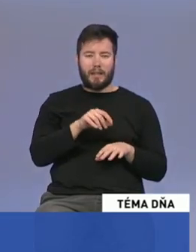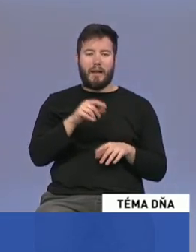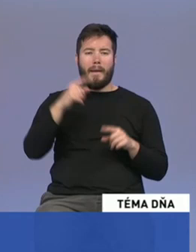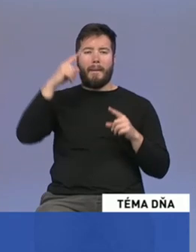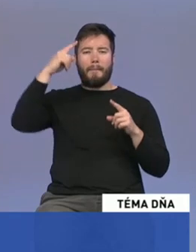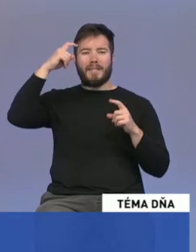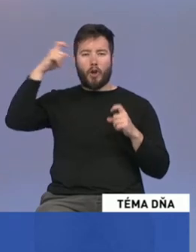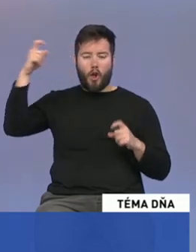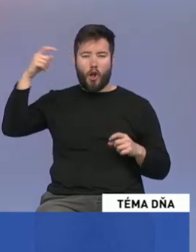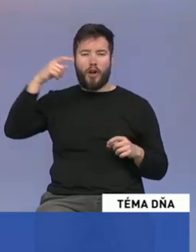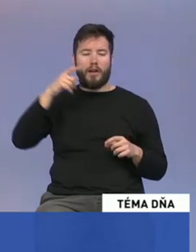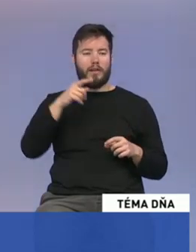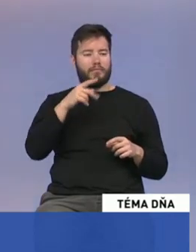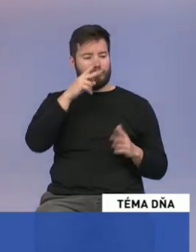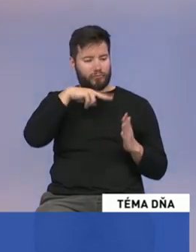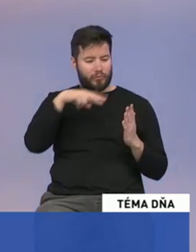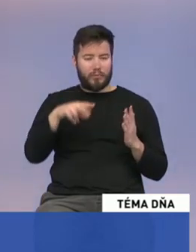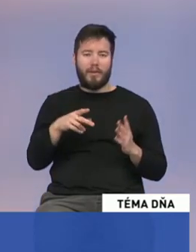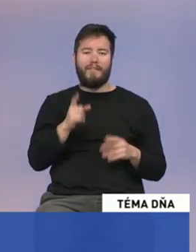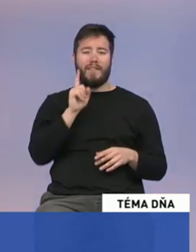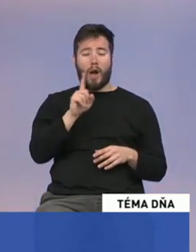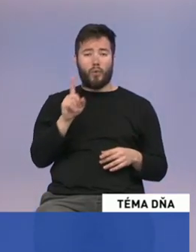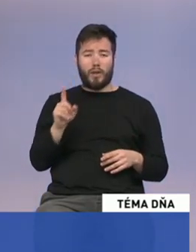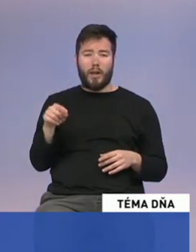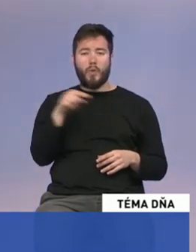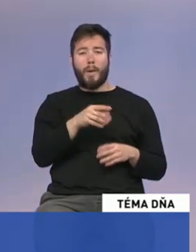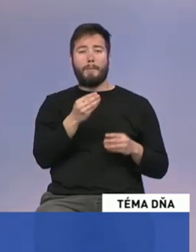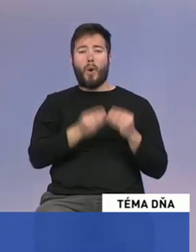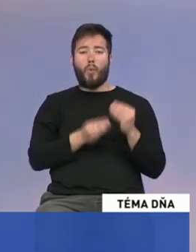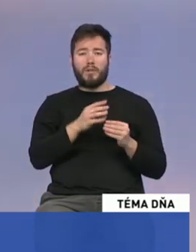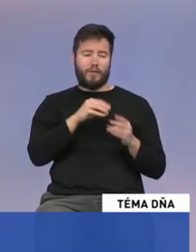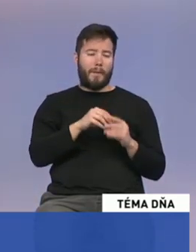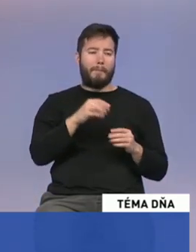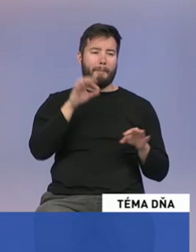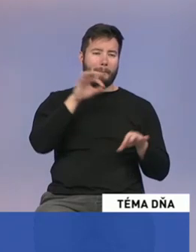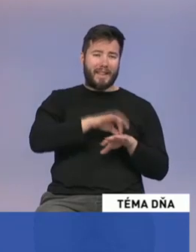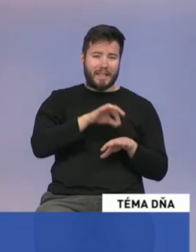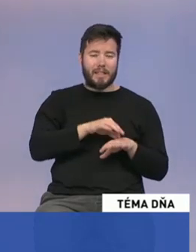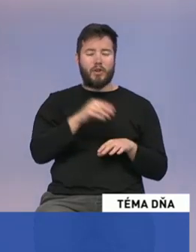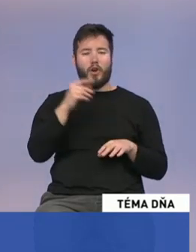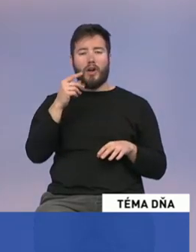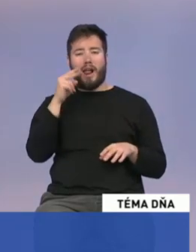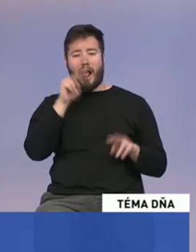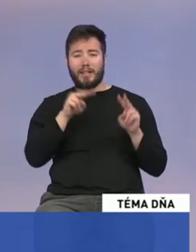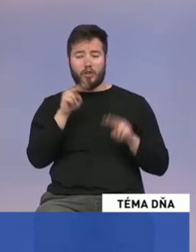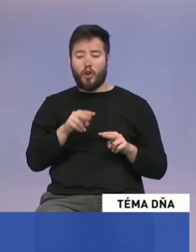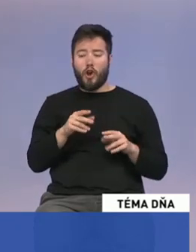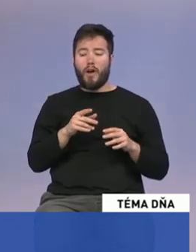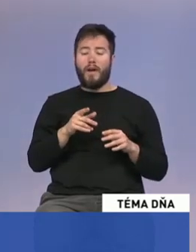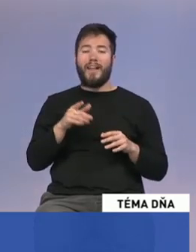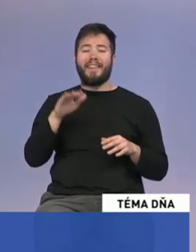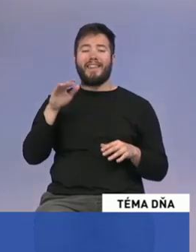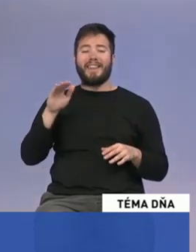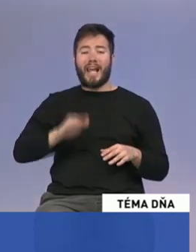a varujú pred tým, že teda je to pokus z odbornom medicinského psychologického hľadiska je experimentovanie s duševným vývojom